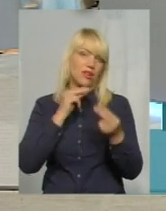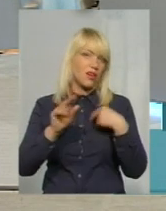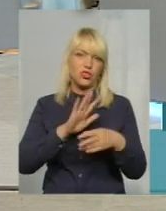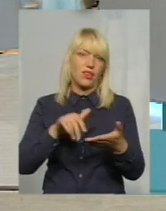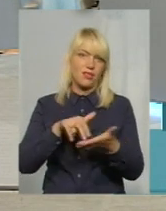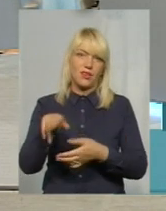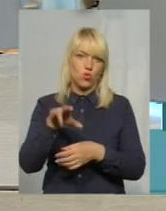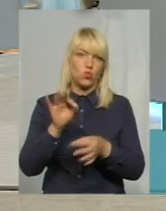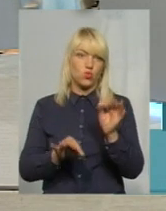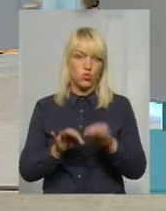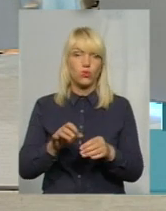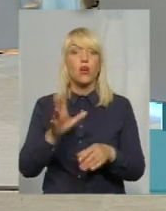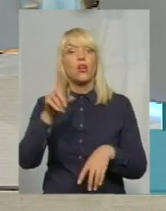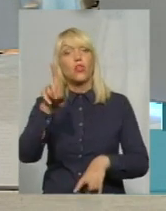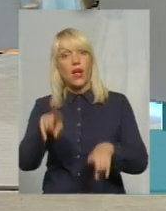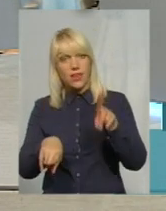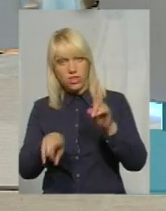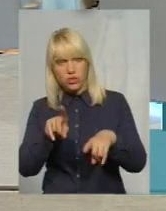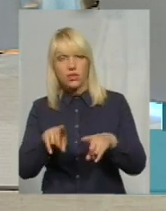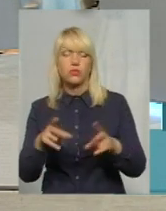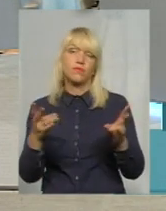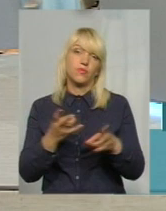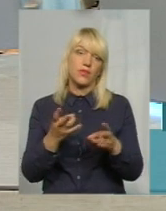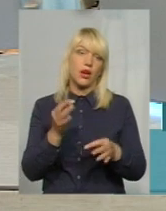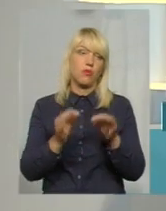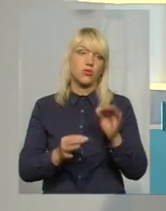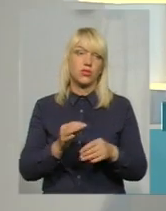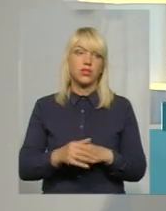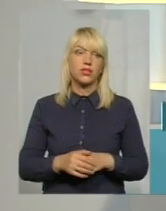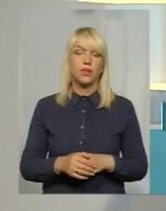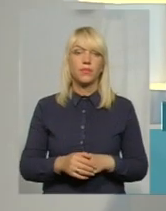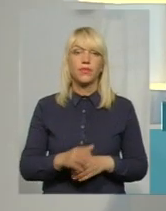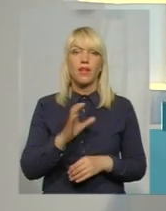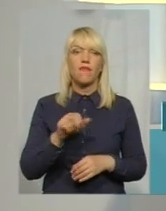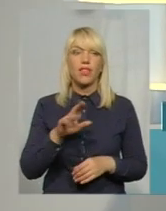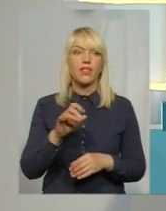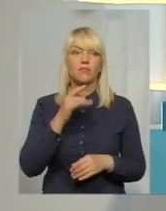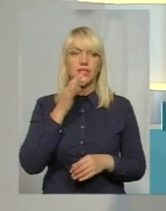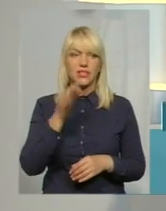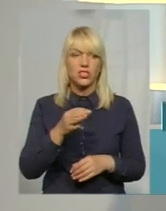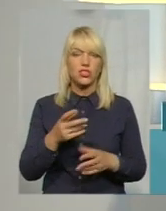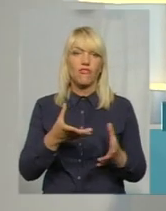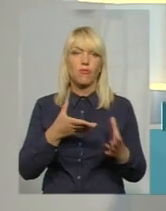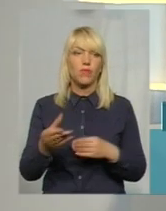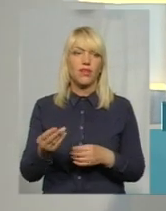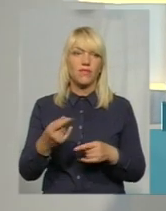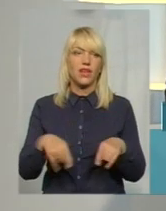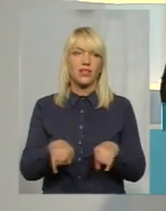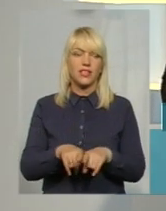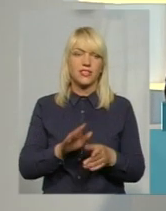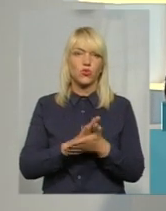суду. Але часом треба і судитися. Скажіть, пане Вадиме, а які важелі впливи на такі ситуації є в